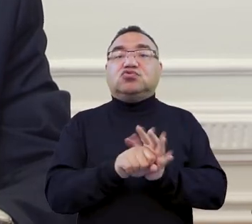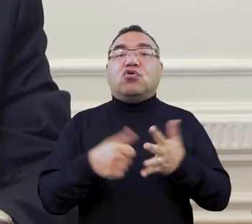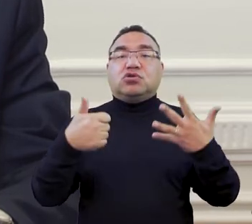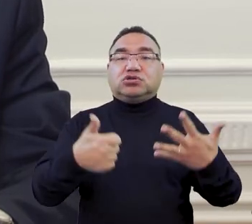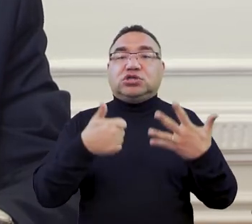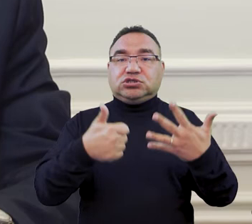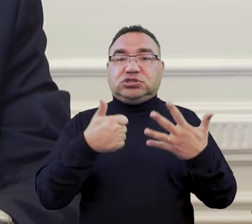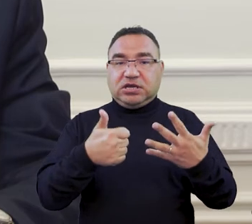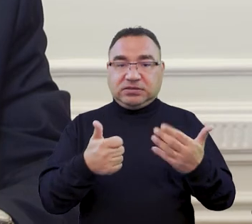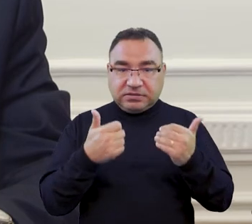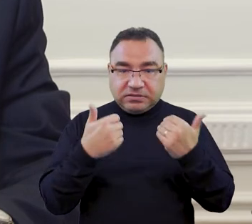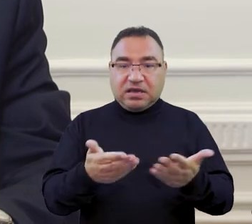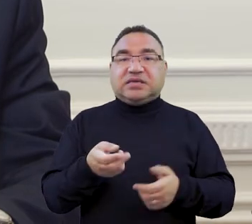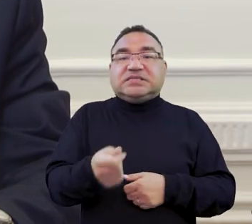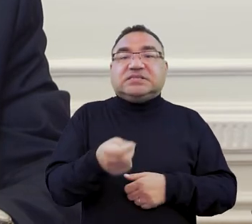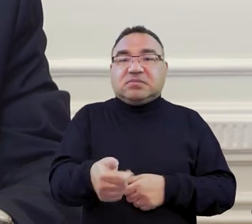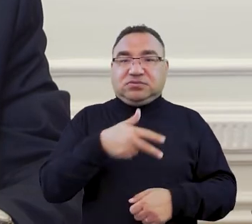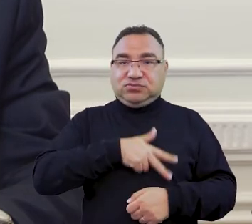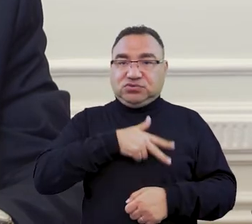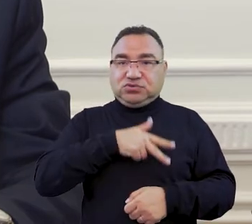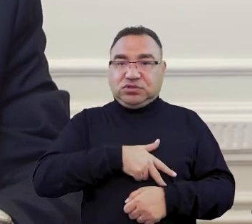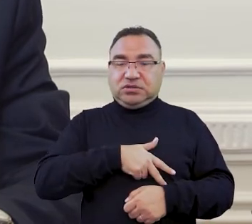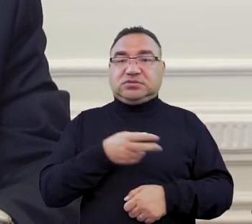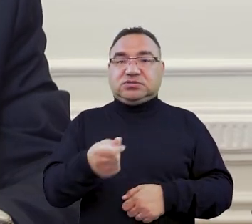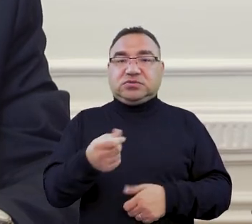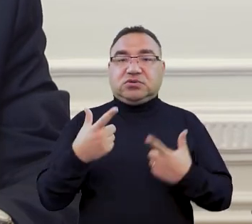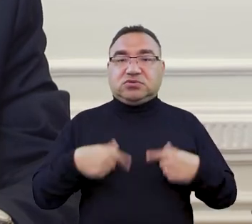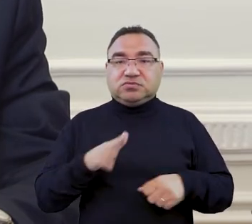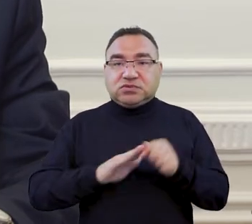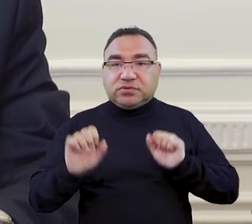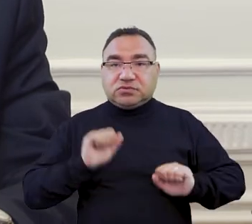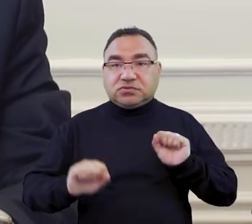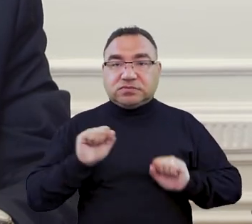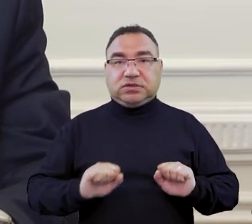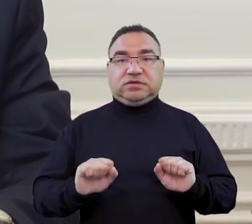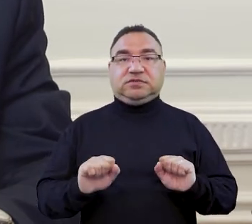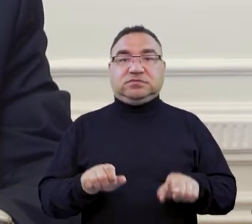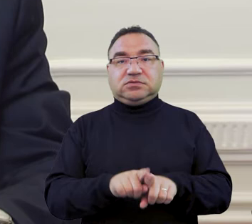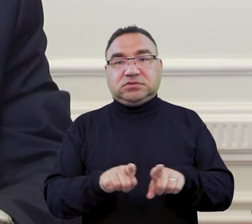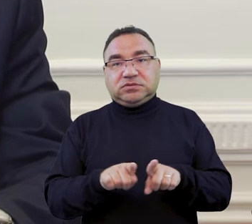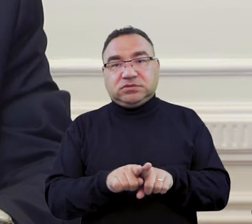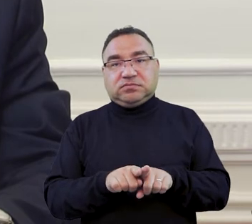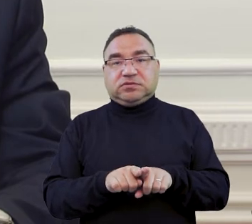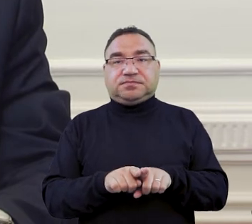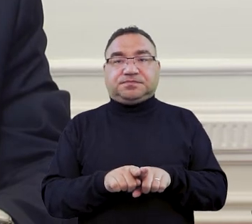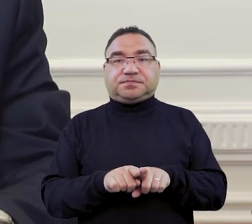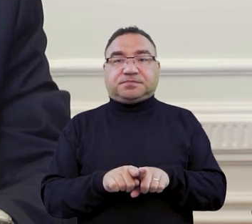lat, okres przysługiwania stypendium socjalnego, stypendium dla osób niepełnosprawnych i kwestie